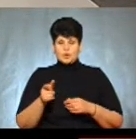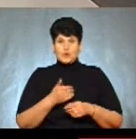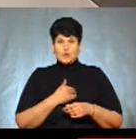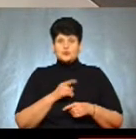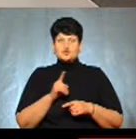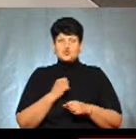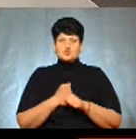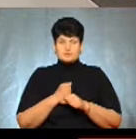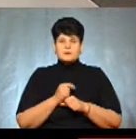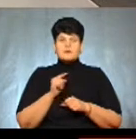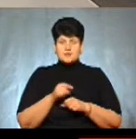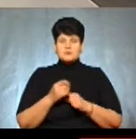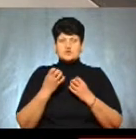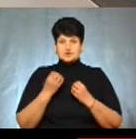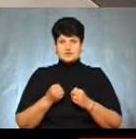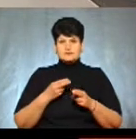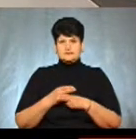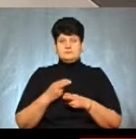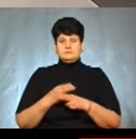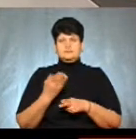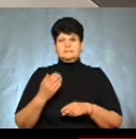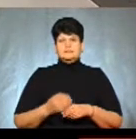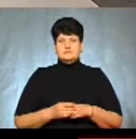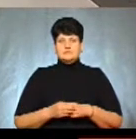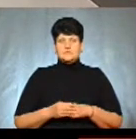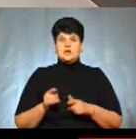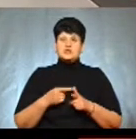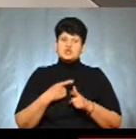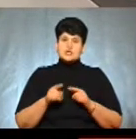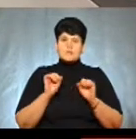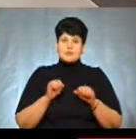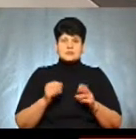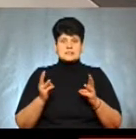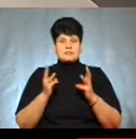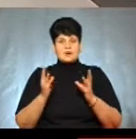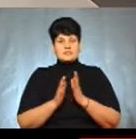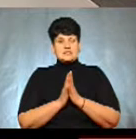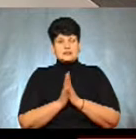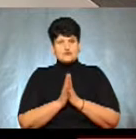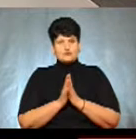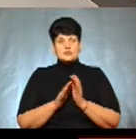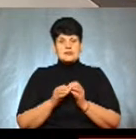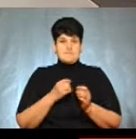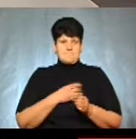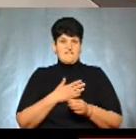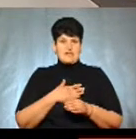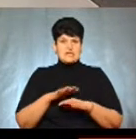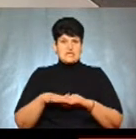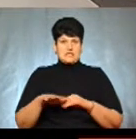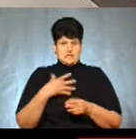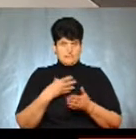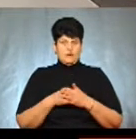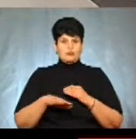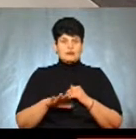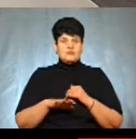хочуть щось зробити, їм ще і ставлять палки. Чи можна спалювати траву на приватній території, на